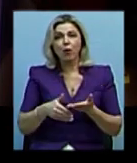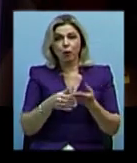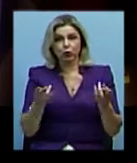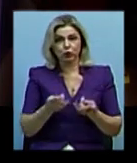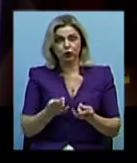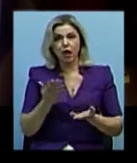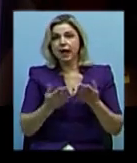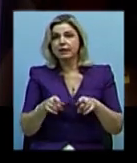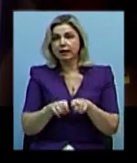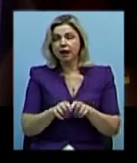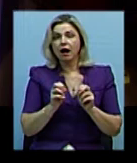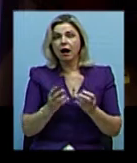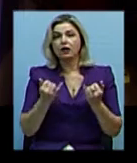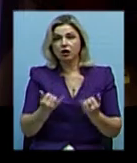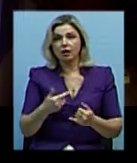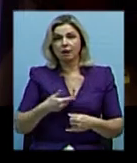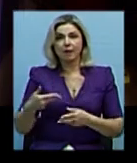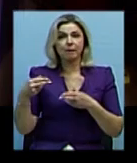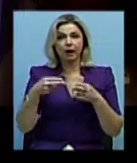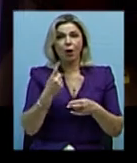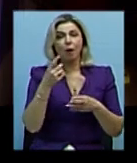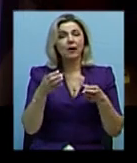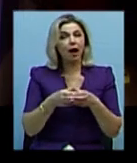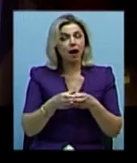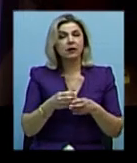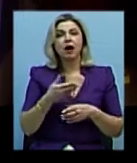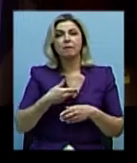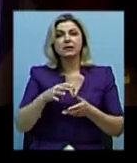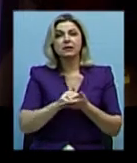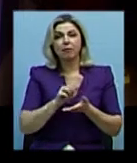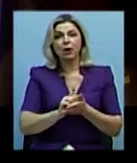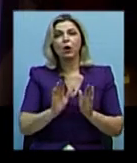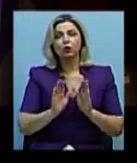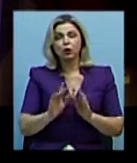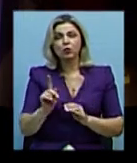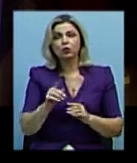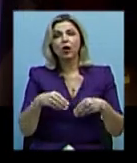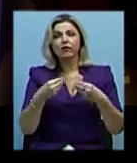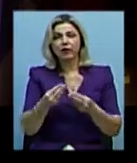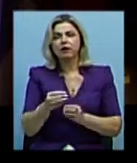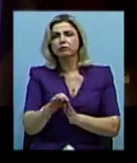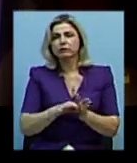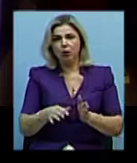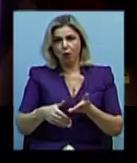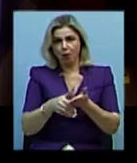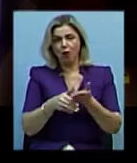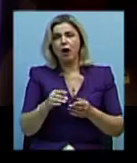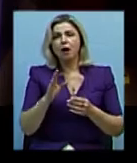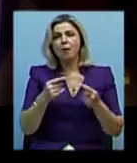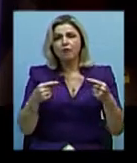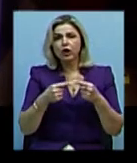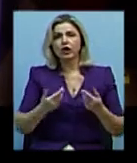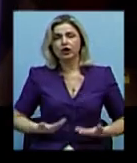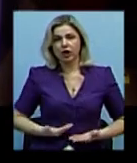Якщо ось так, як зараз ми приїхали однією бригадою, ми займаємося лише тим, що надаємо невідкладну допомогу відповідно до